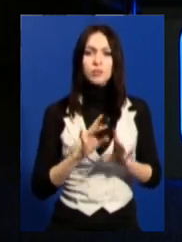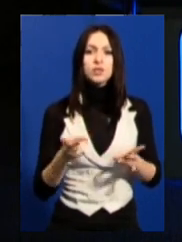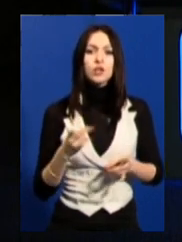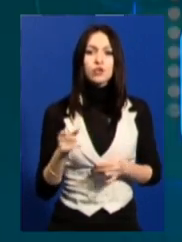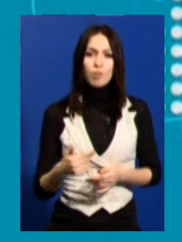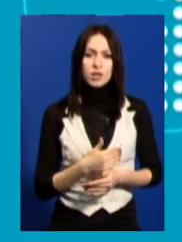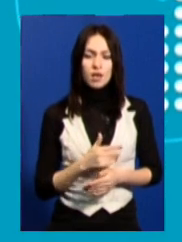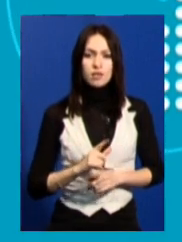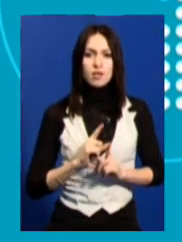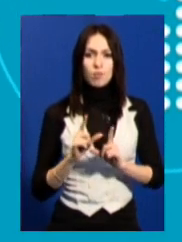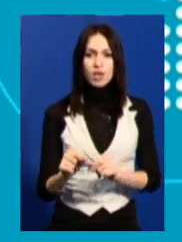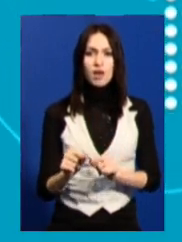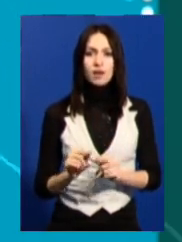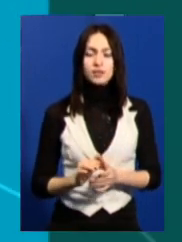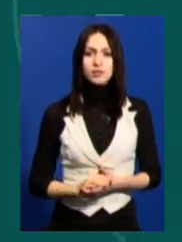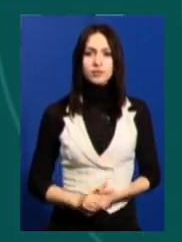хочуть поїхати.